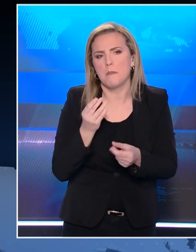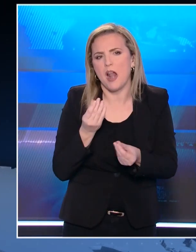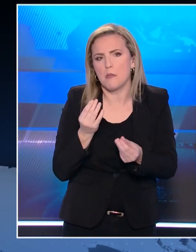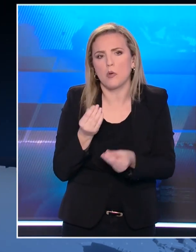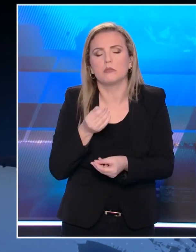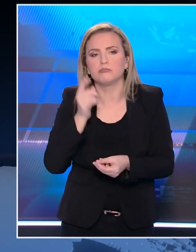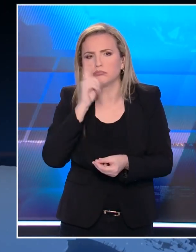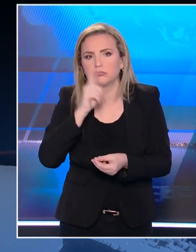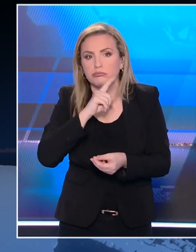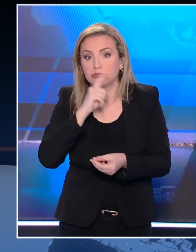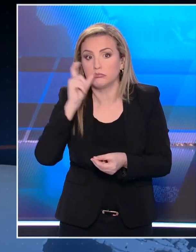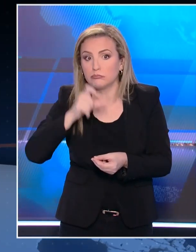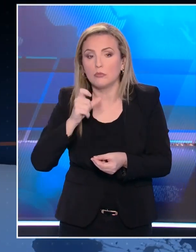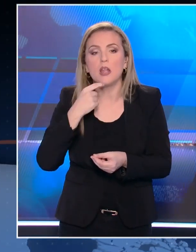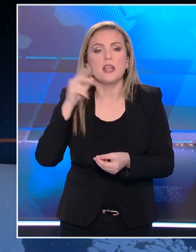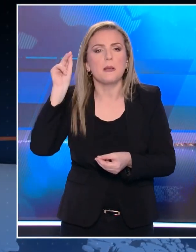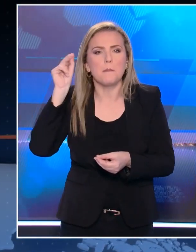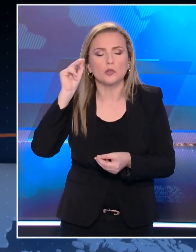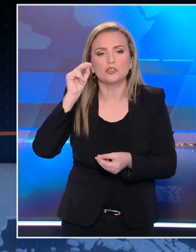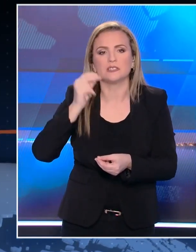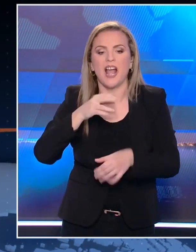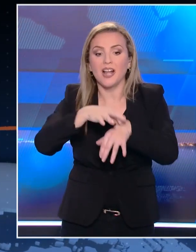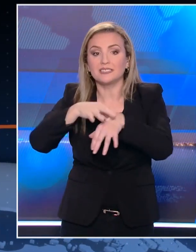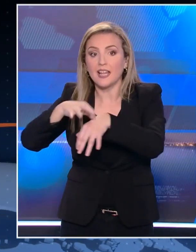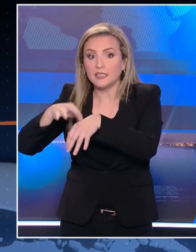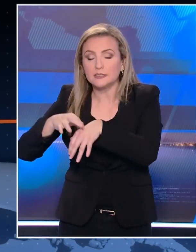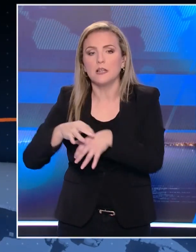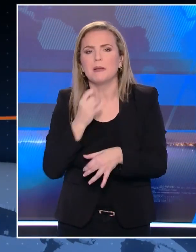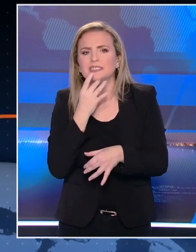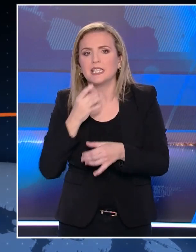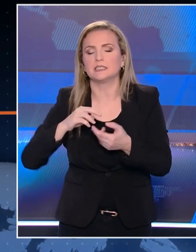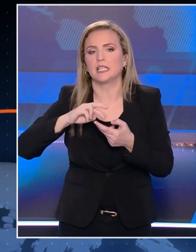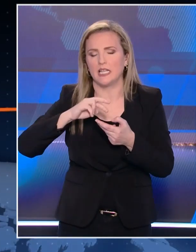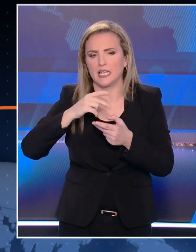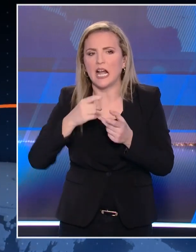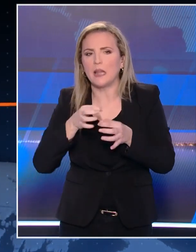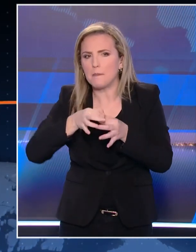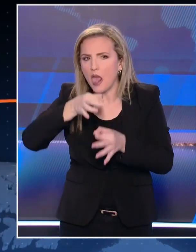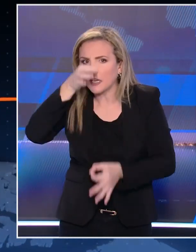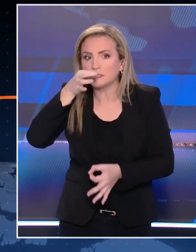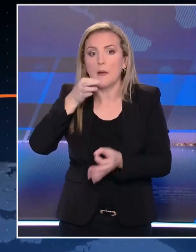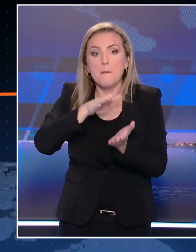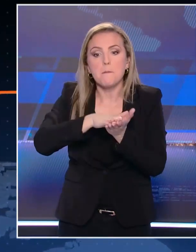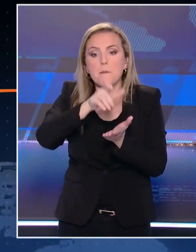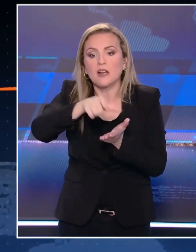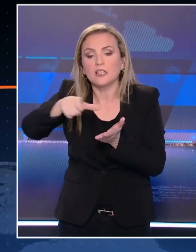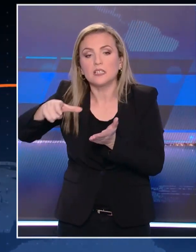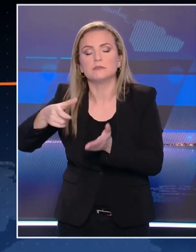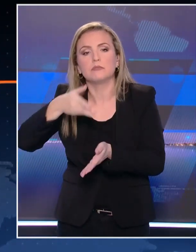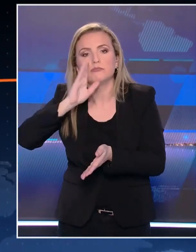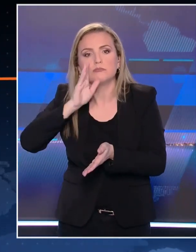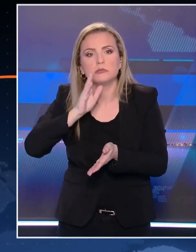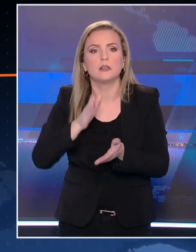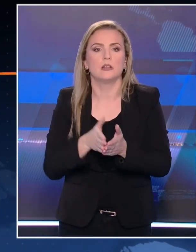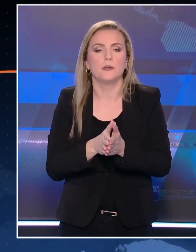που πουλούσε πανάκριβα ελπίδα σε ασθενείς με σκλήνες καταπλάκας και όχι μόνο, έρχονται στο φως μέσα από τις μαρτυρίες των θυμάτων του. Η απώλεια ενός προσφουλούς